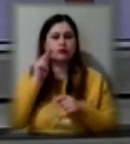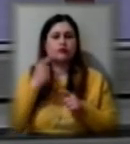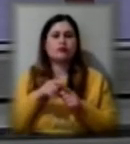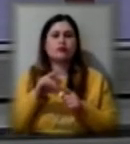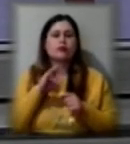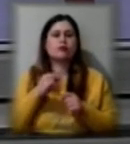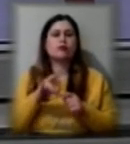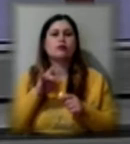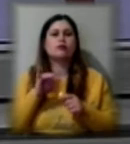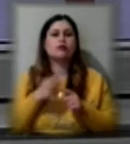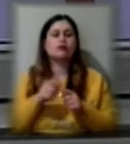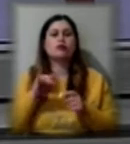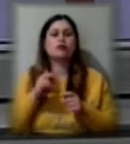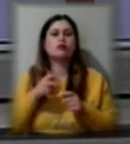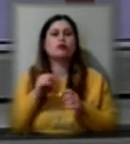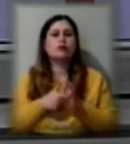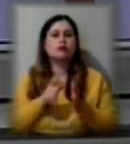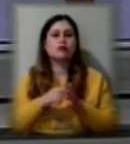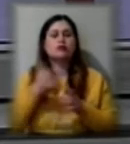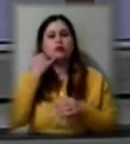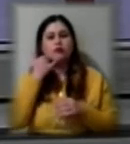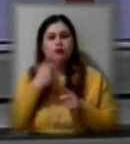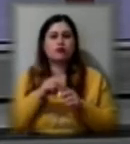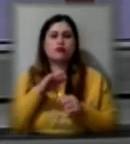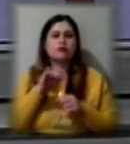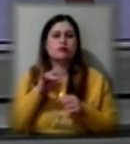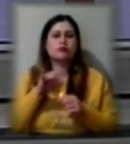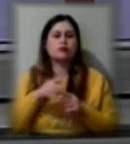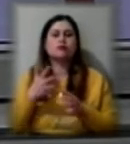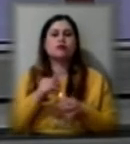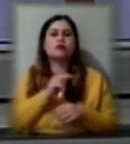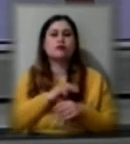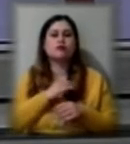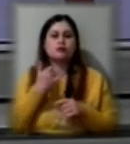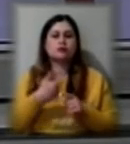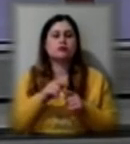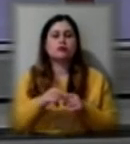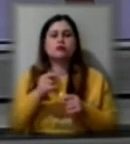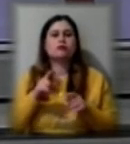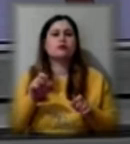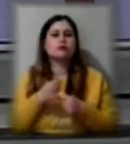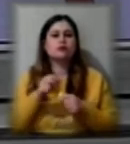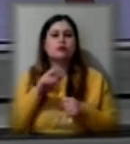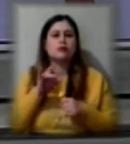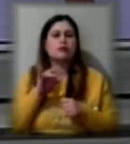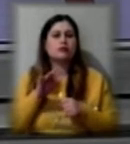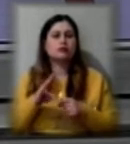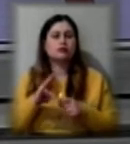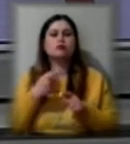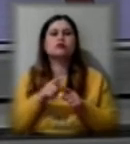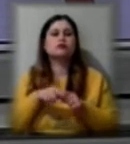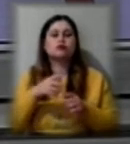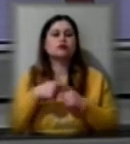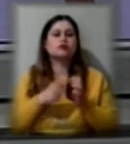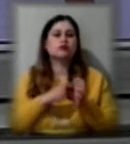-класи, консультації, телефонному та відеорежимах. Як працюють в умовах вимушених канікул 6-та гімназія та 16-та школа? Херсона